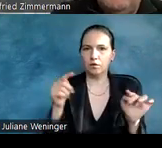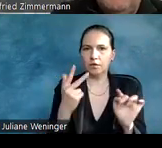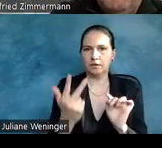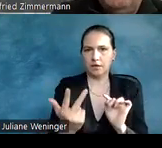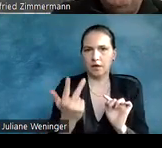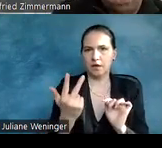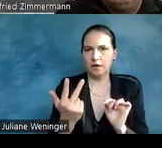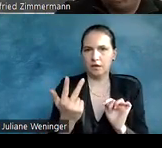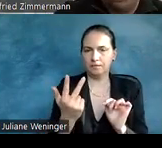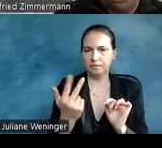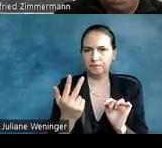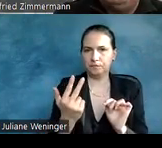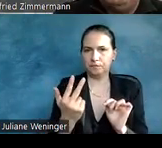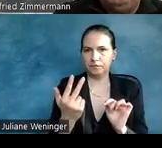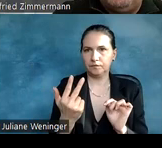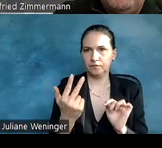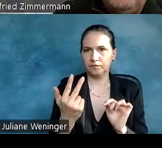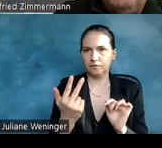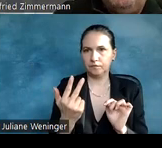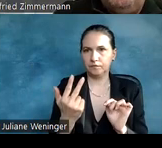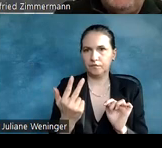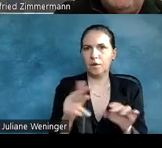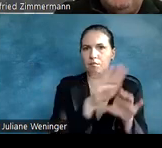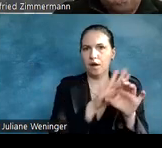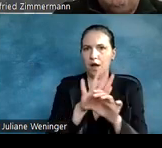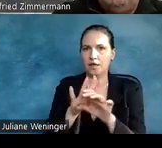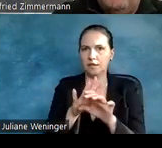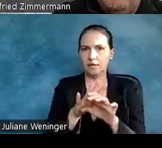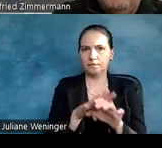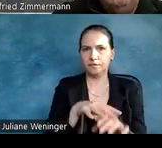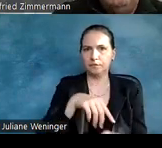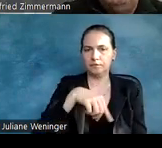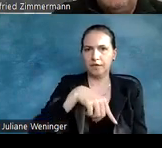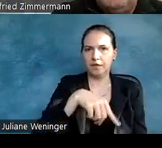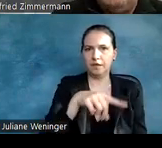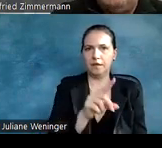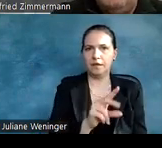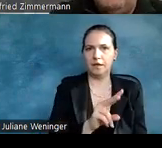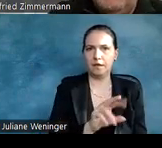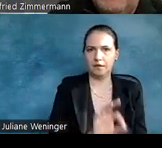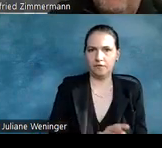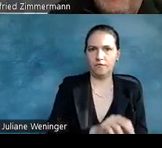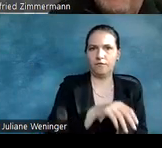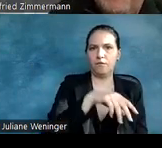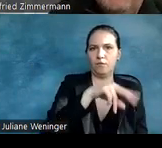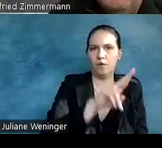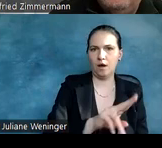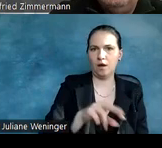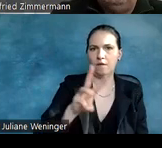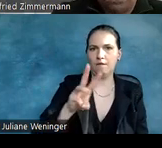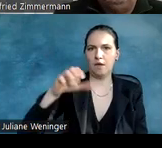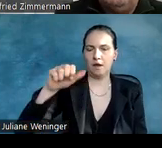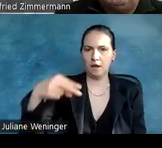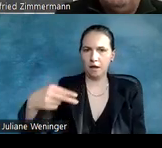Berichte oder Berichtbereiche. PDF, UA, WCAG und Qualität.